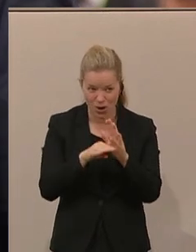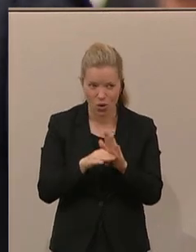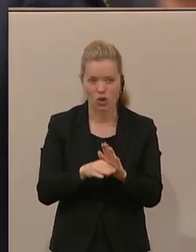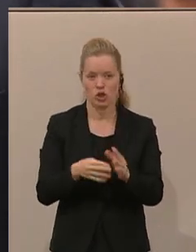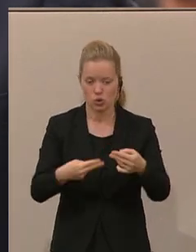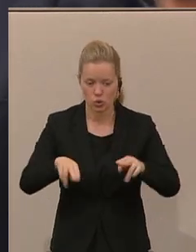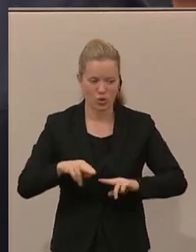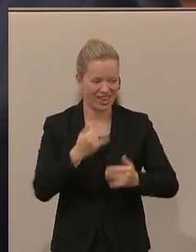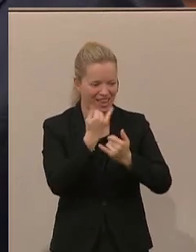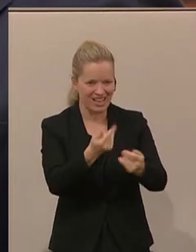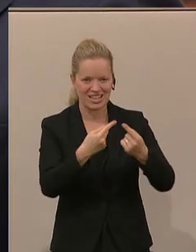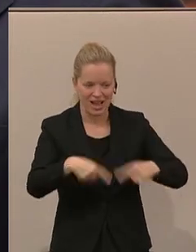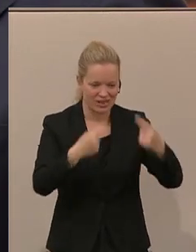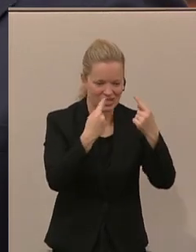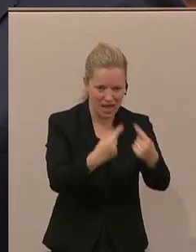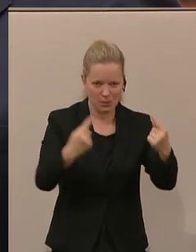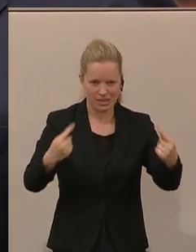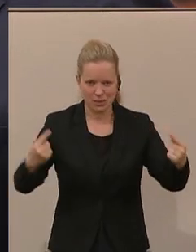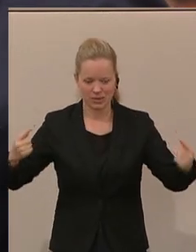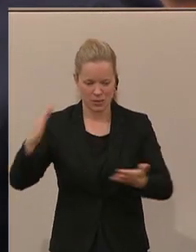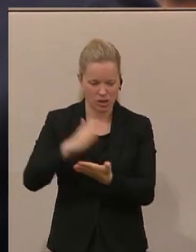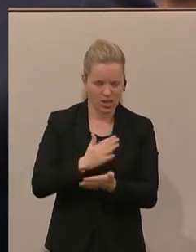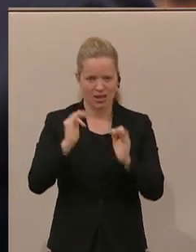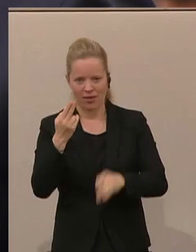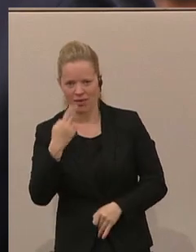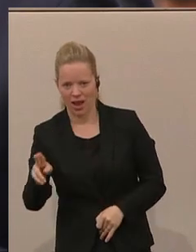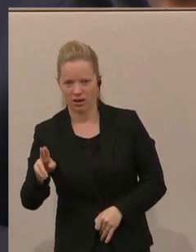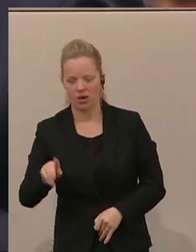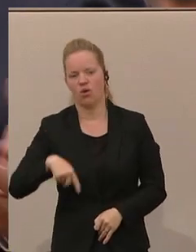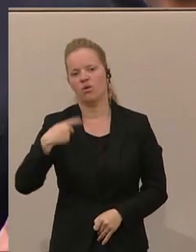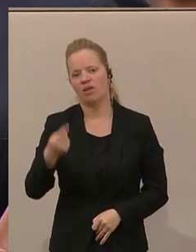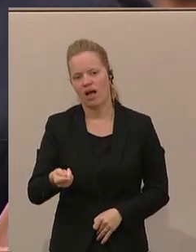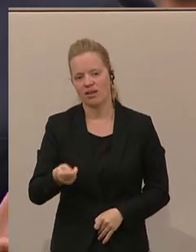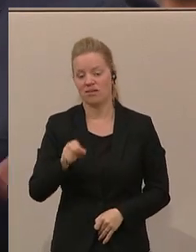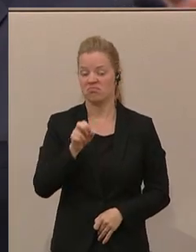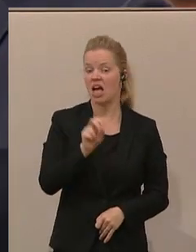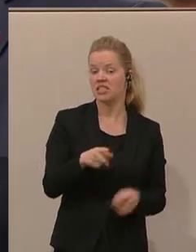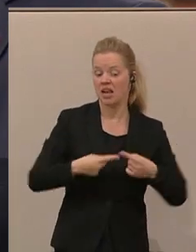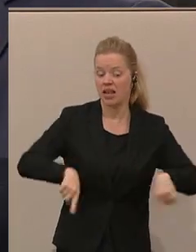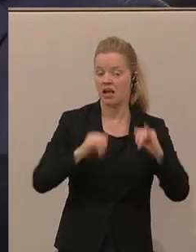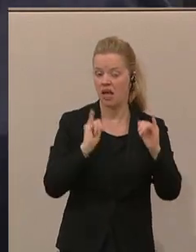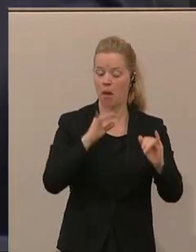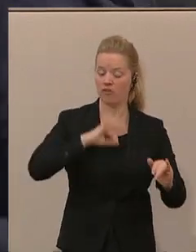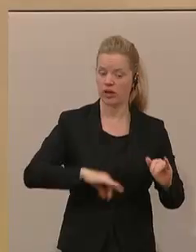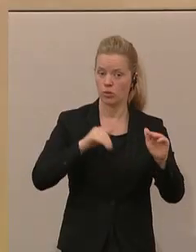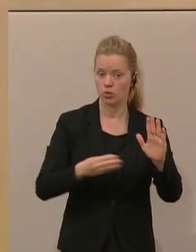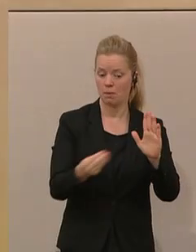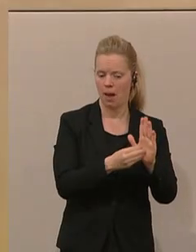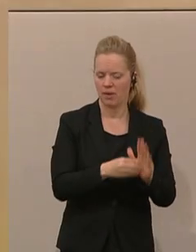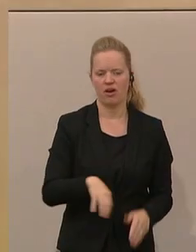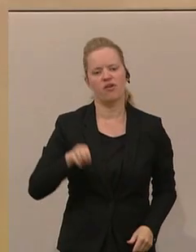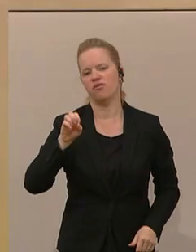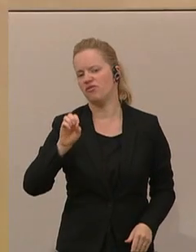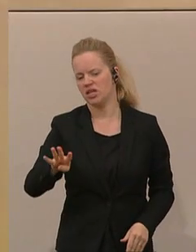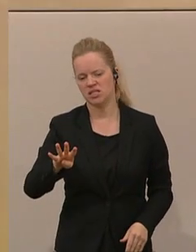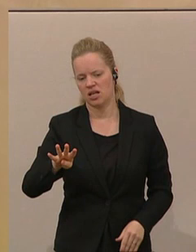würde ja bedeuten, dass jedes Land entscheidet, ob es draufstehen muss oder nicht. Und dann haben wir vielleicht 13 Länder, da muss man es draufschreiben. Am 14. Land